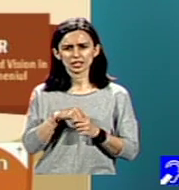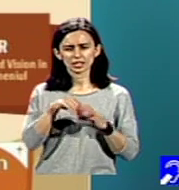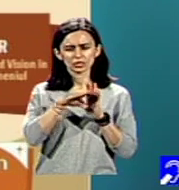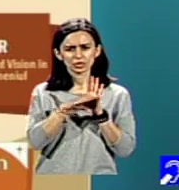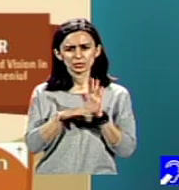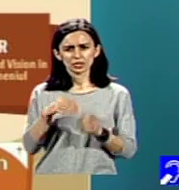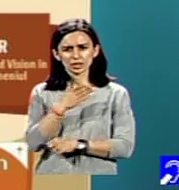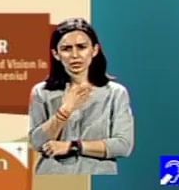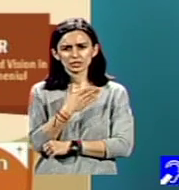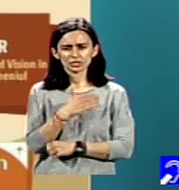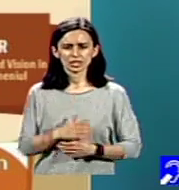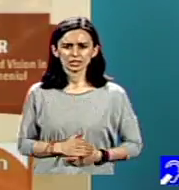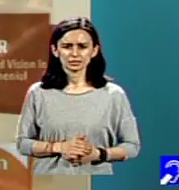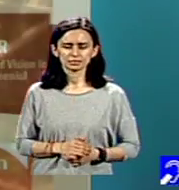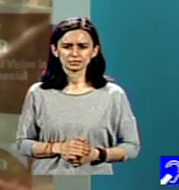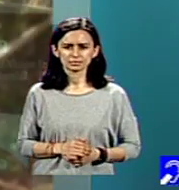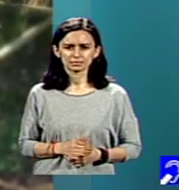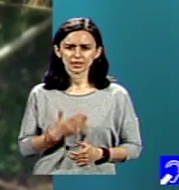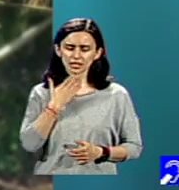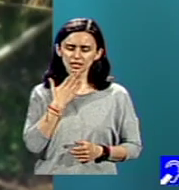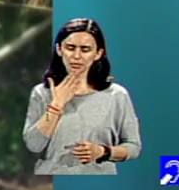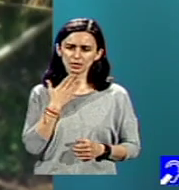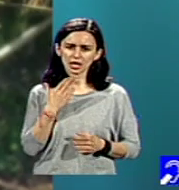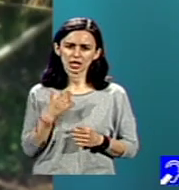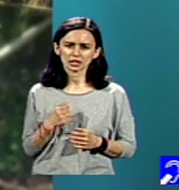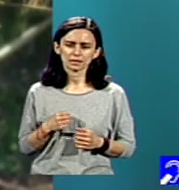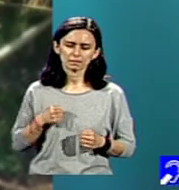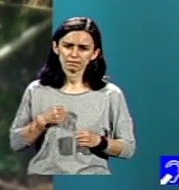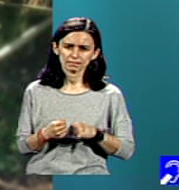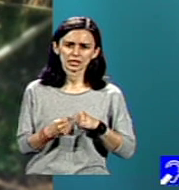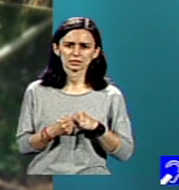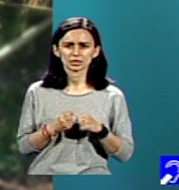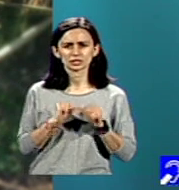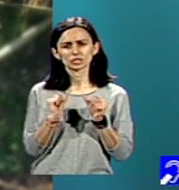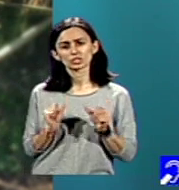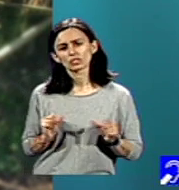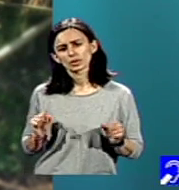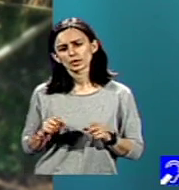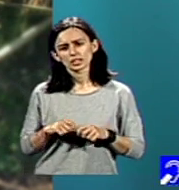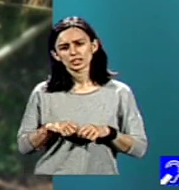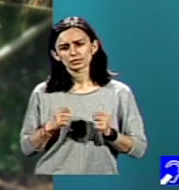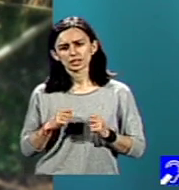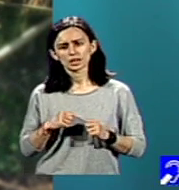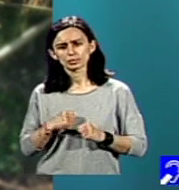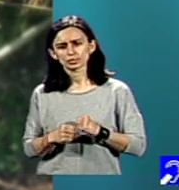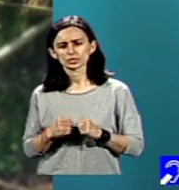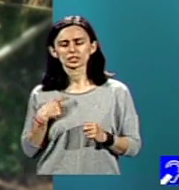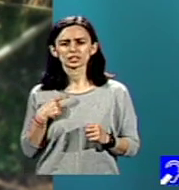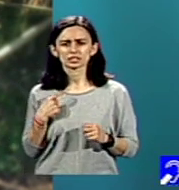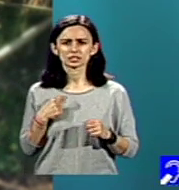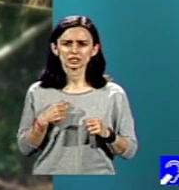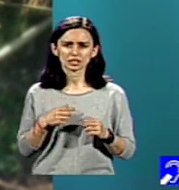național. Din păcate, violența și formele de abuz sunt prezente în